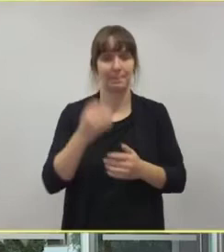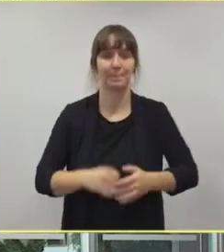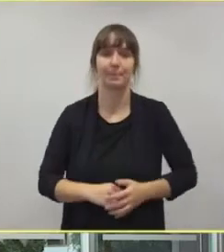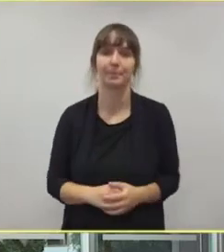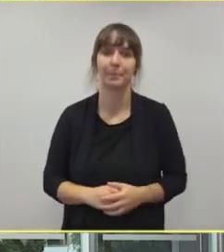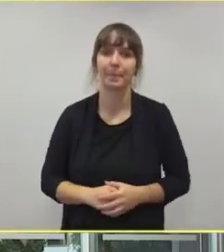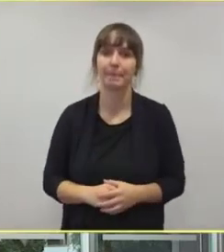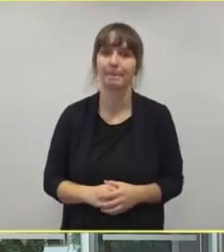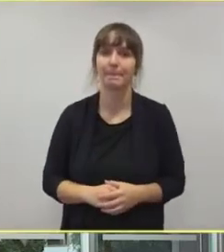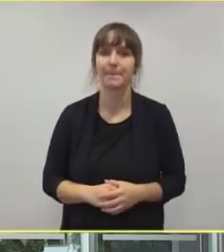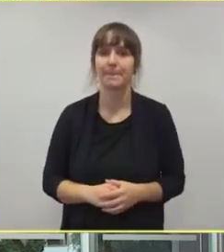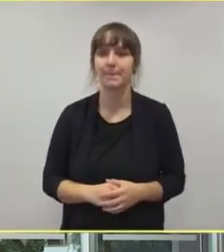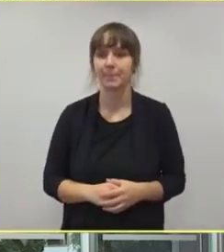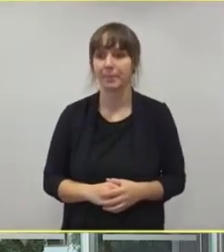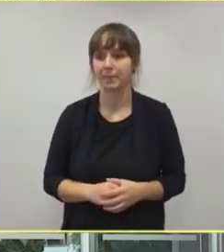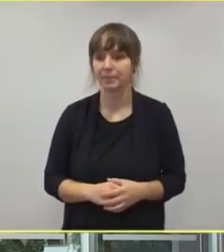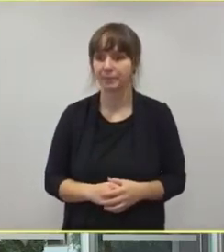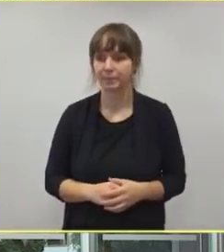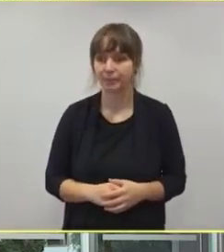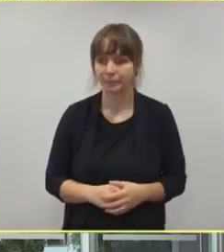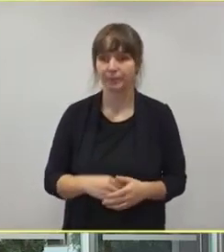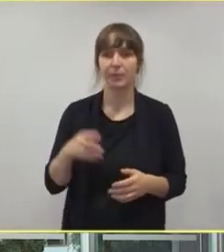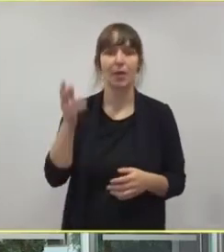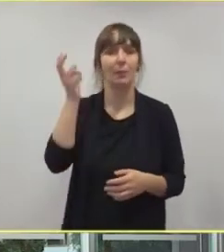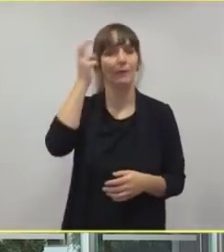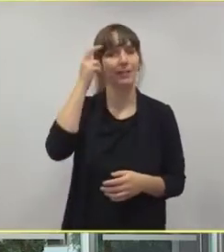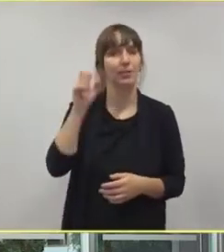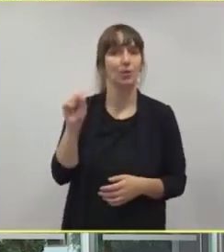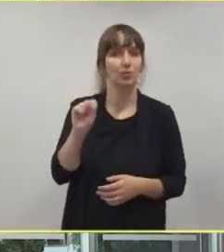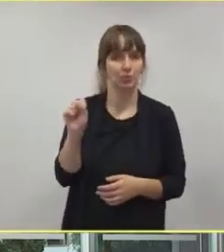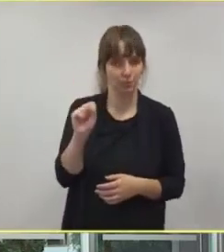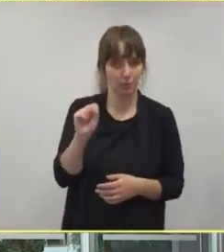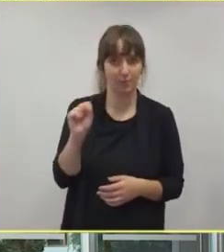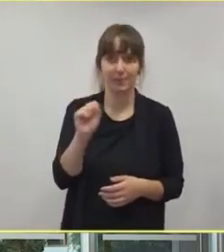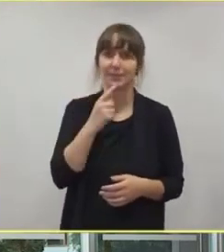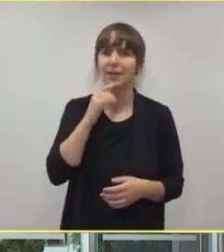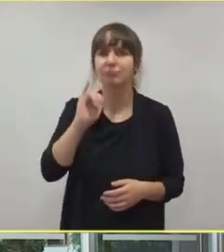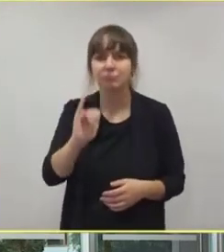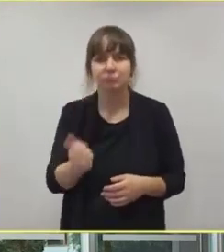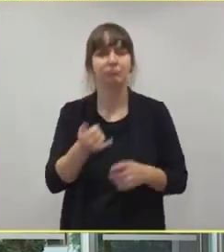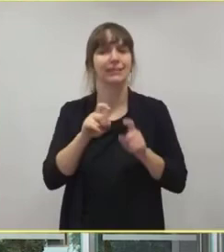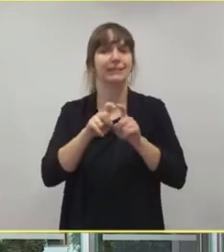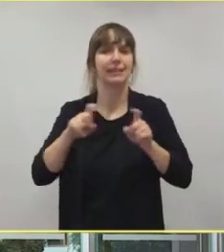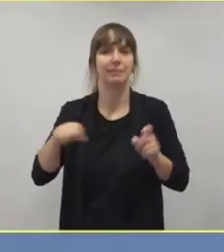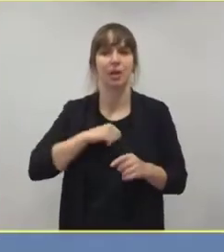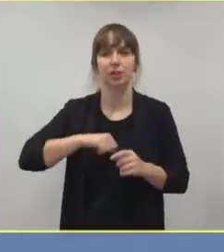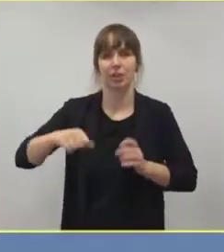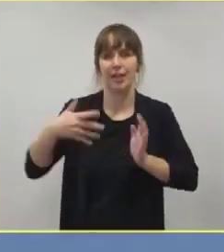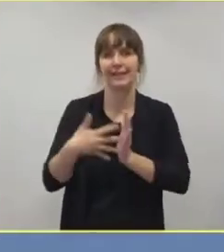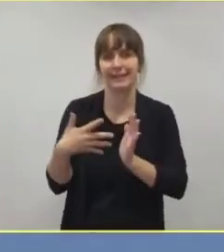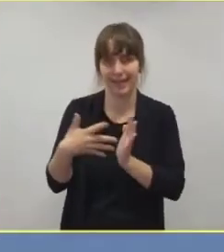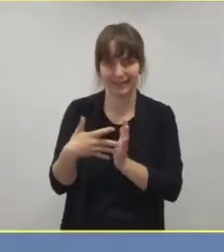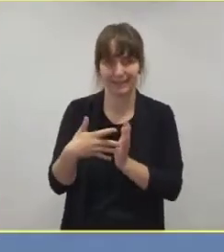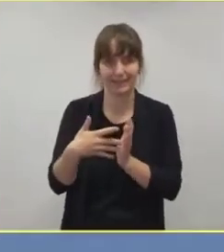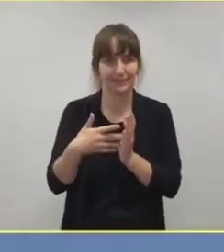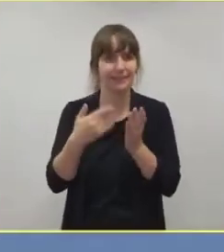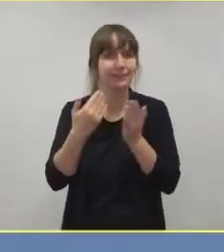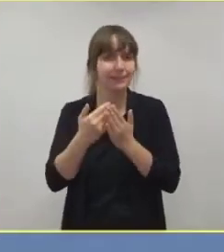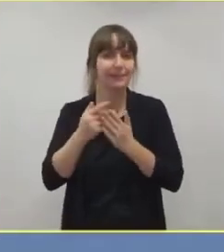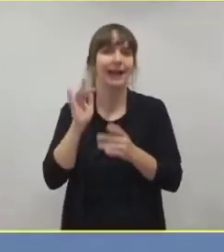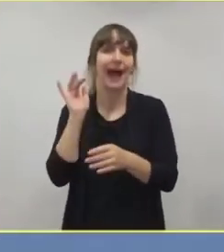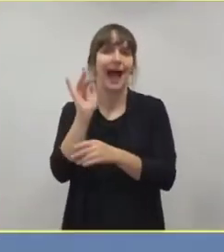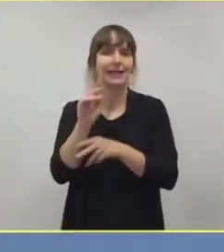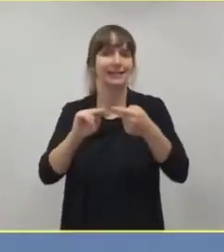Ich bin angesprochen worden zu den Schnelltesten. Da geht es ja insbesondere um die Antigen-Schnellteste.